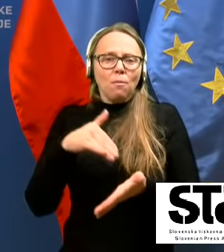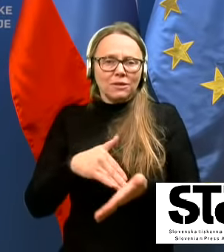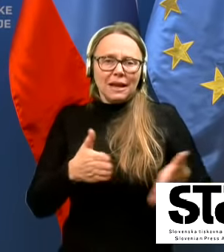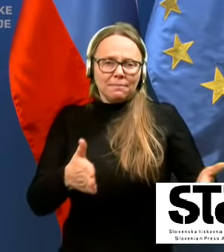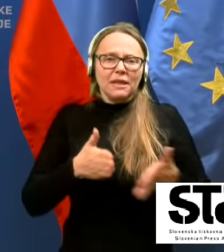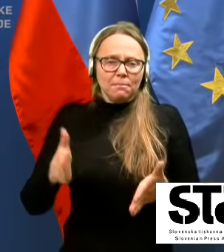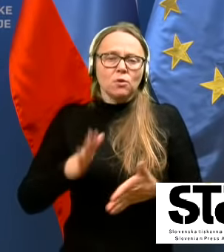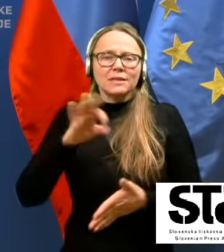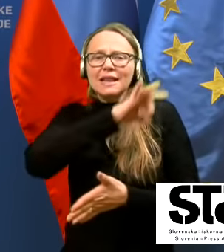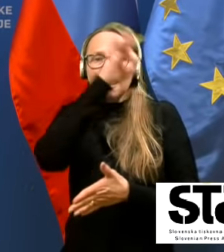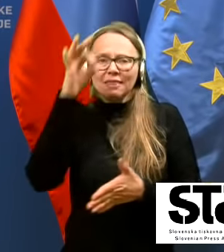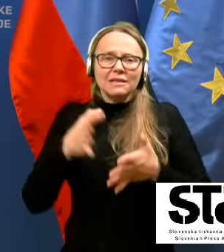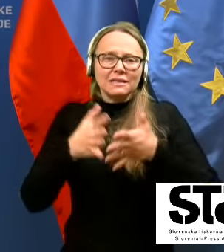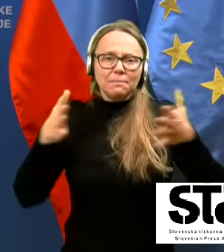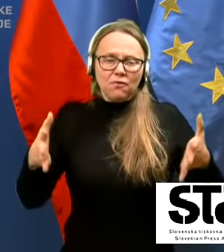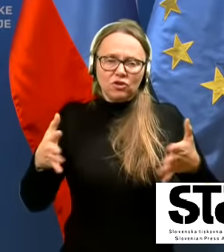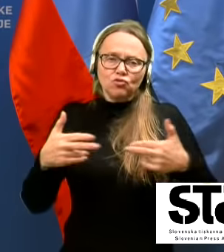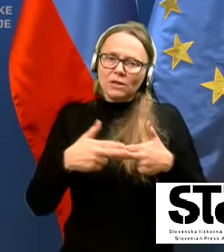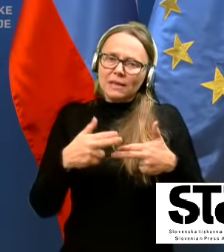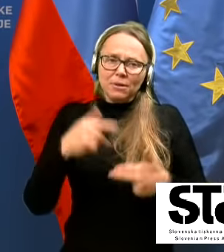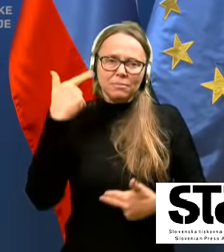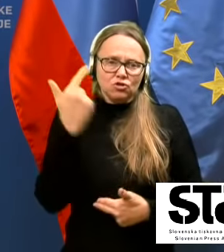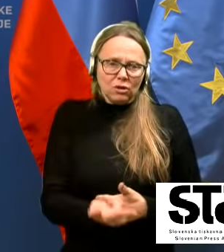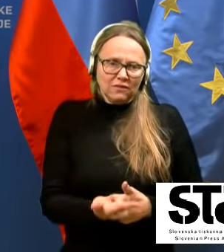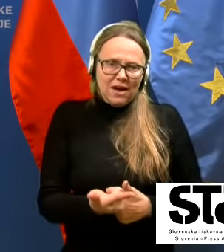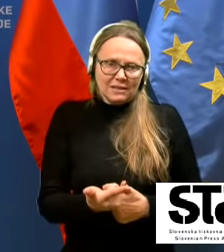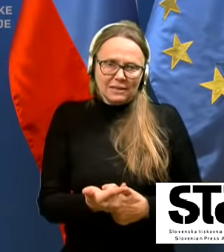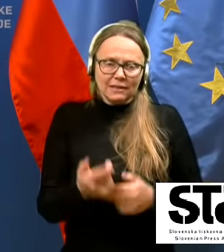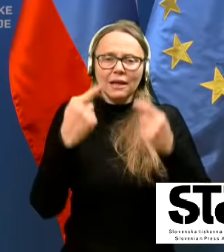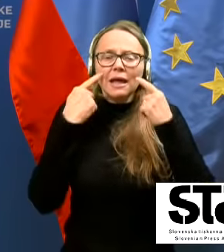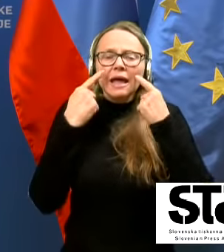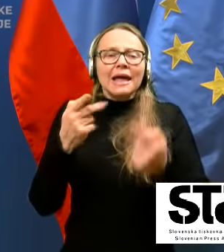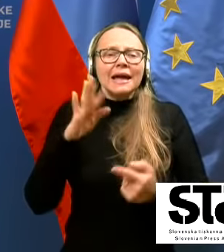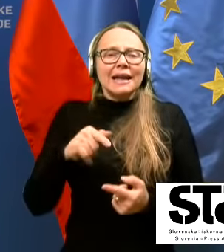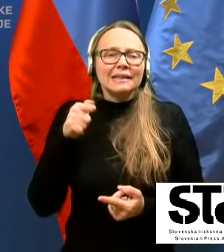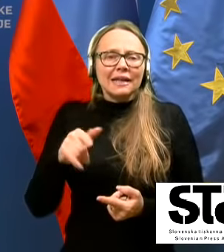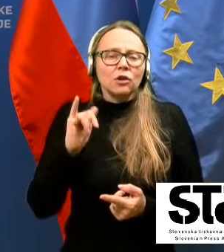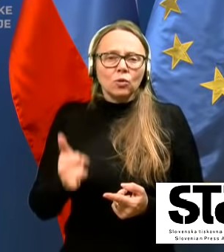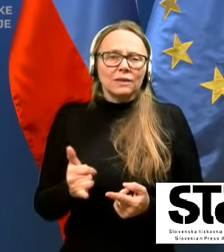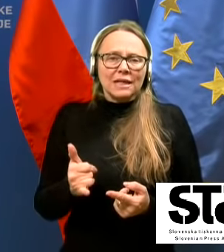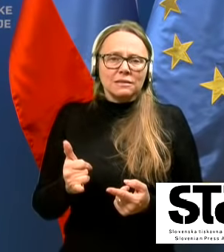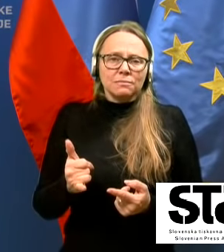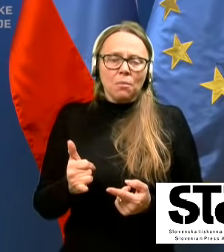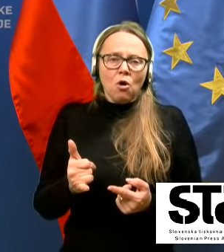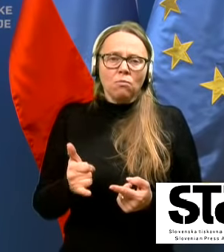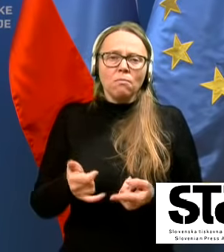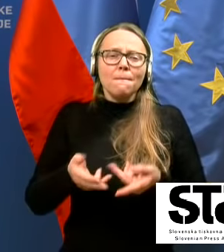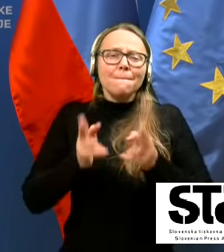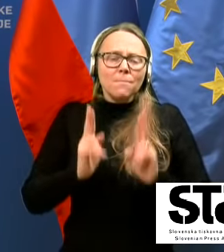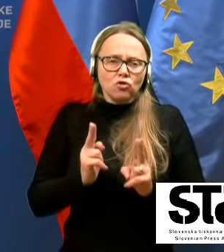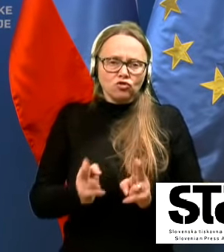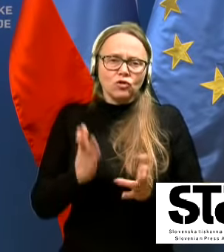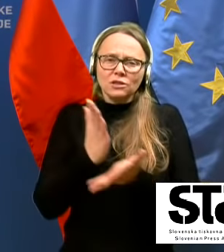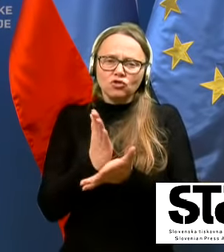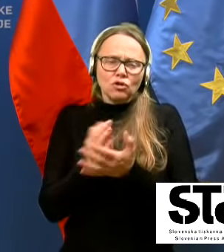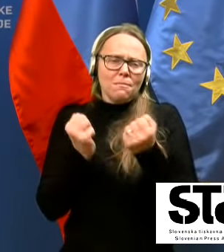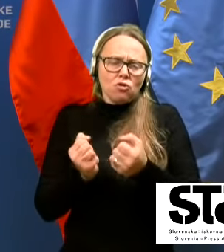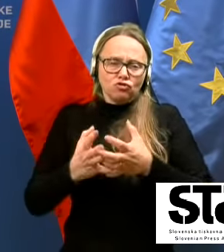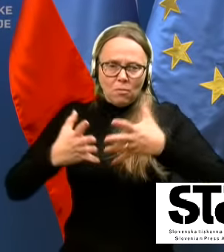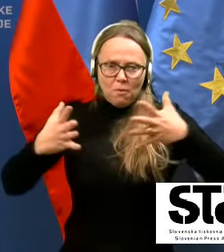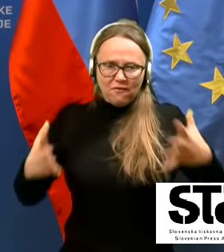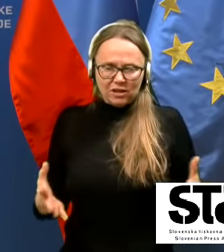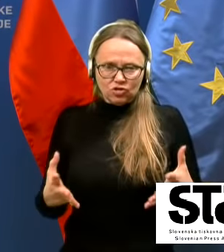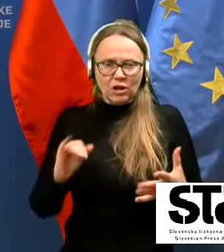narašča za okrog 20 in glede na to, da smo kapacitete že izredno povečali in na drugi